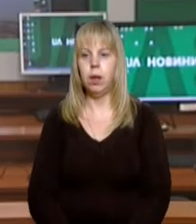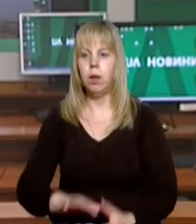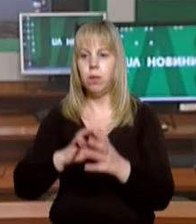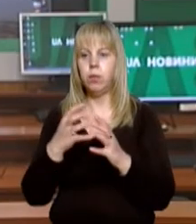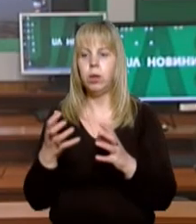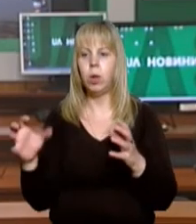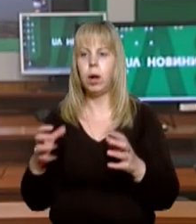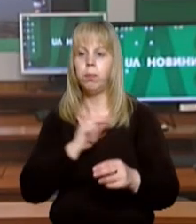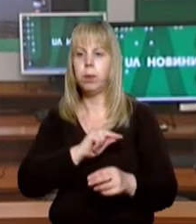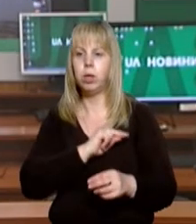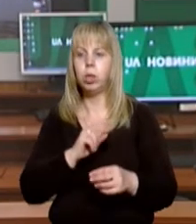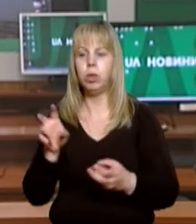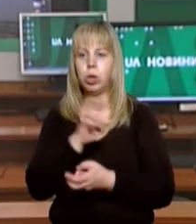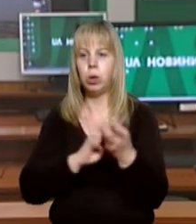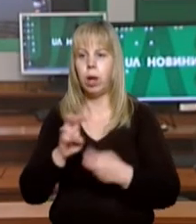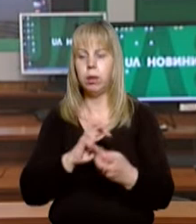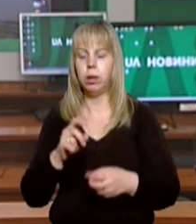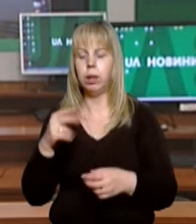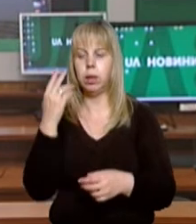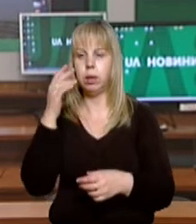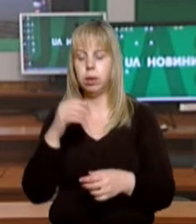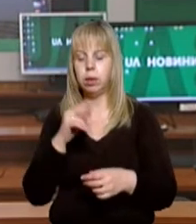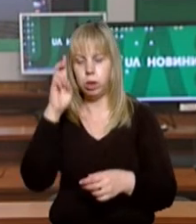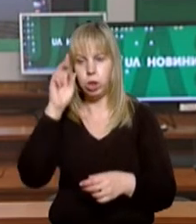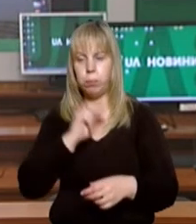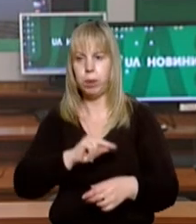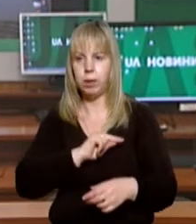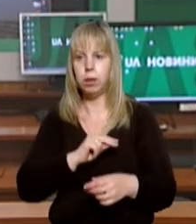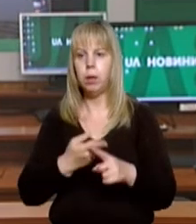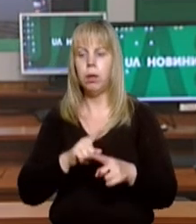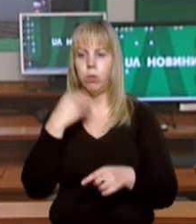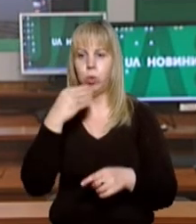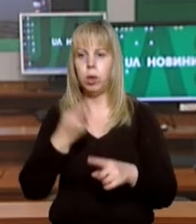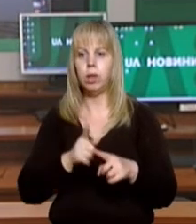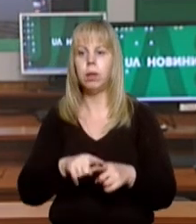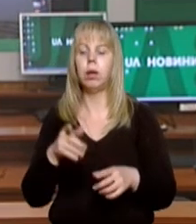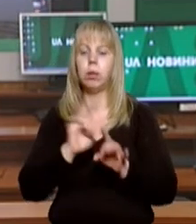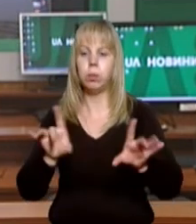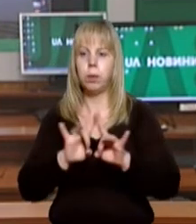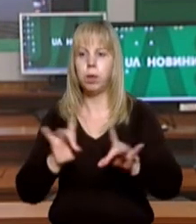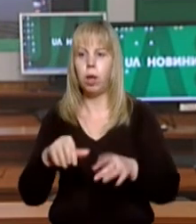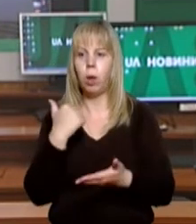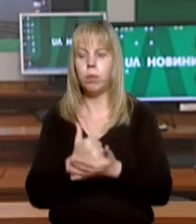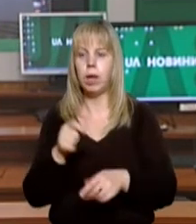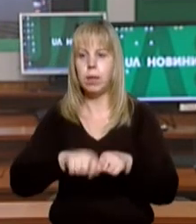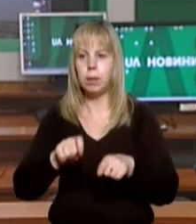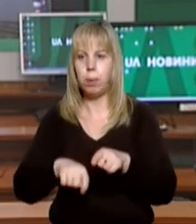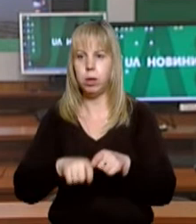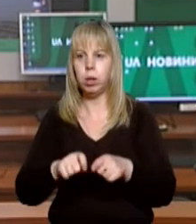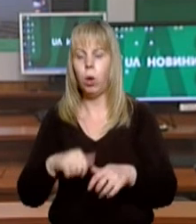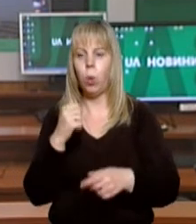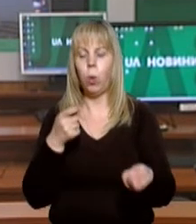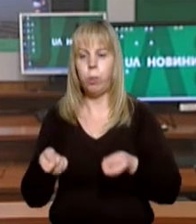Нелегальних працівників шукали інспектори держпраці в закладах харчування в Ужгороді. Про це Суспільному розповіла головна інспекторка